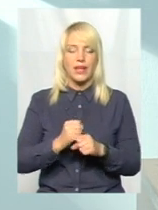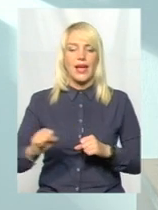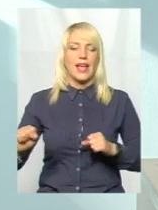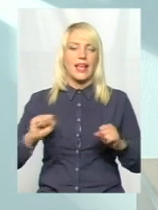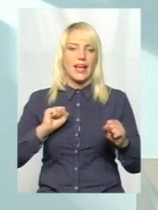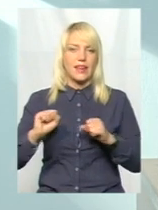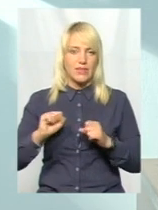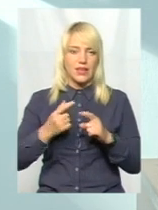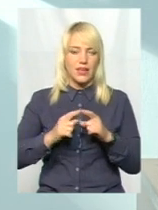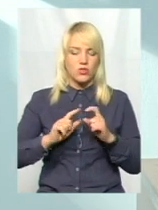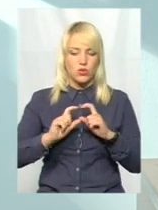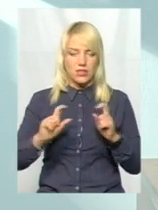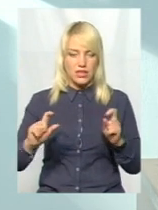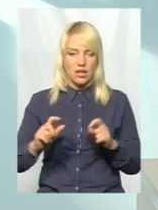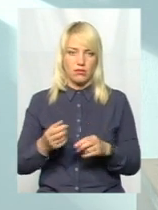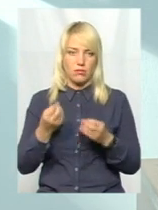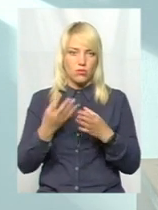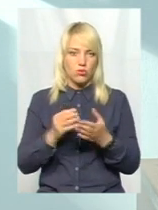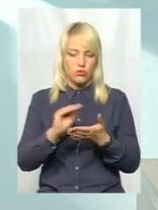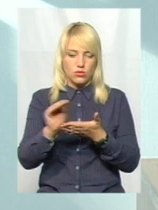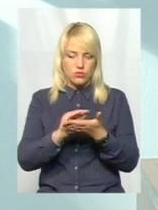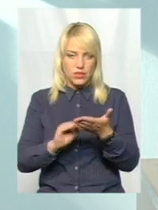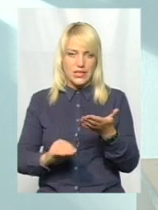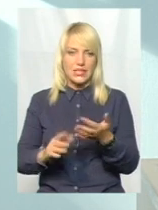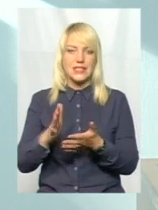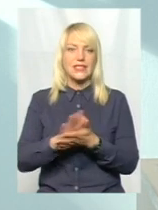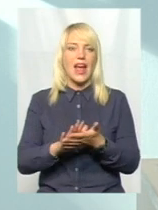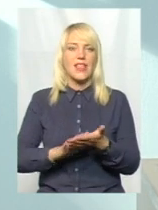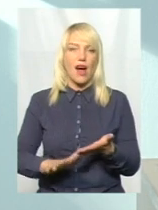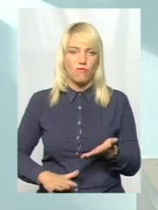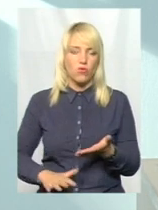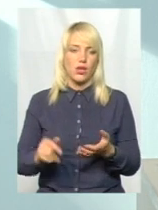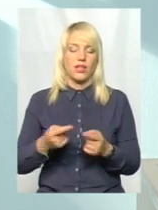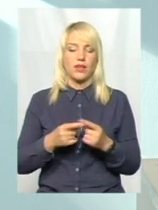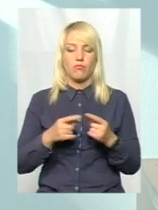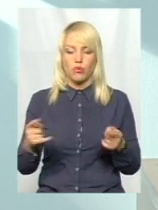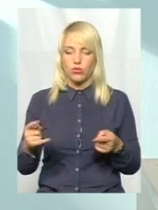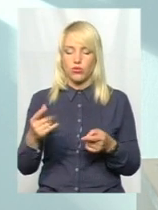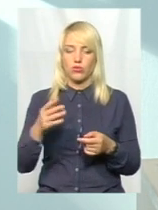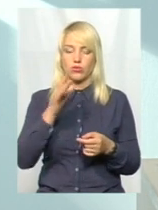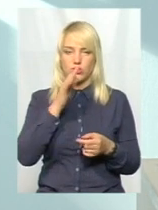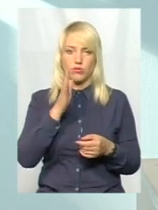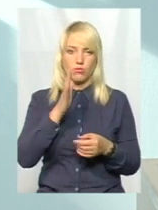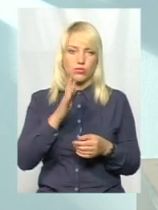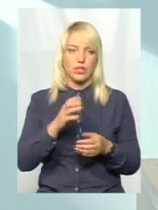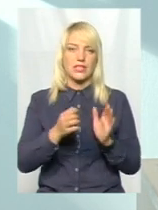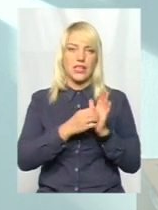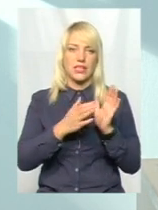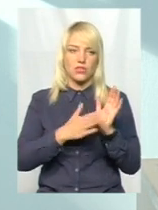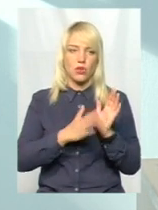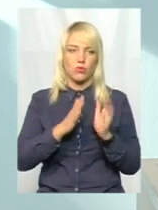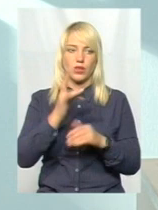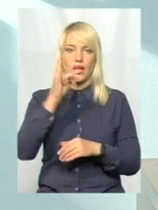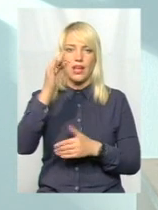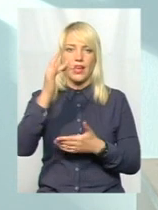і за певною формою подати заяву. І протягом короткого періоду його зареєструють, він буде у реєстрі і спланують